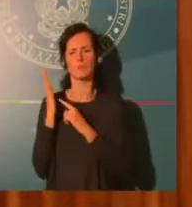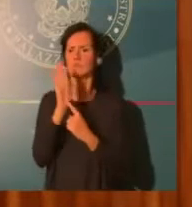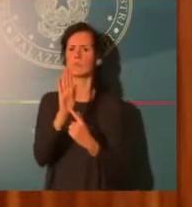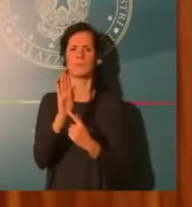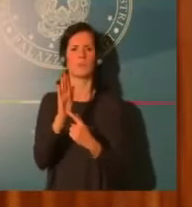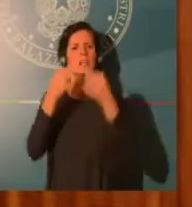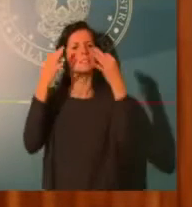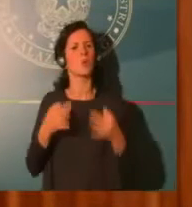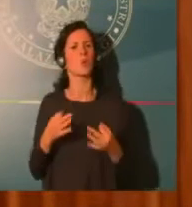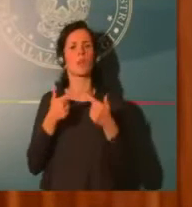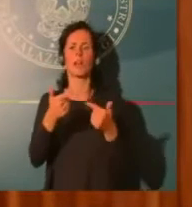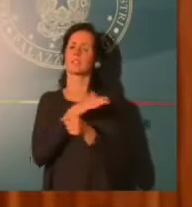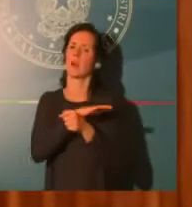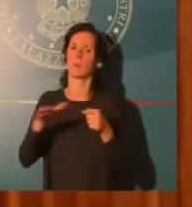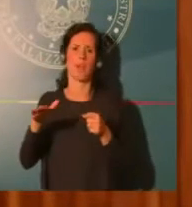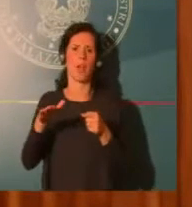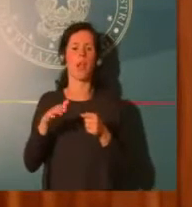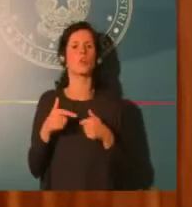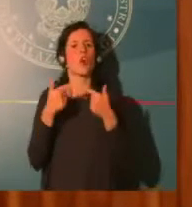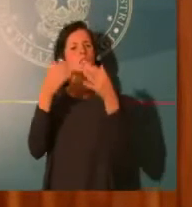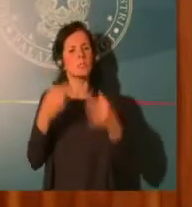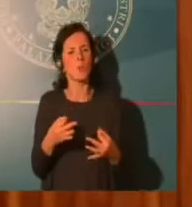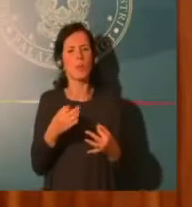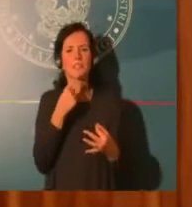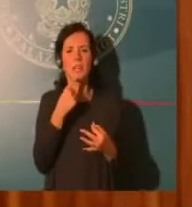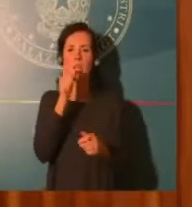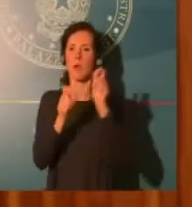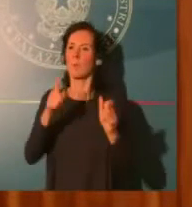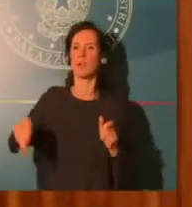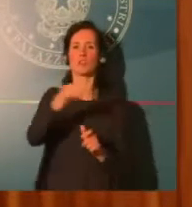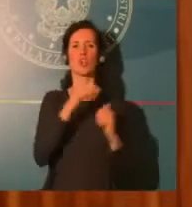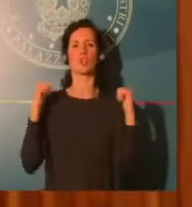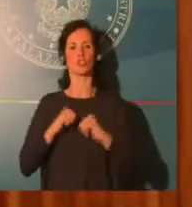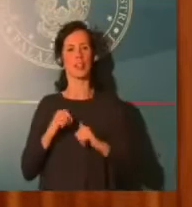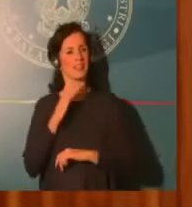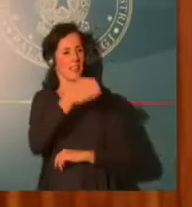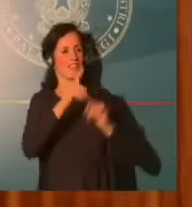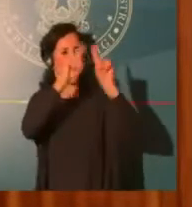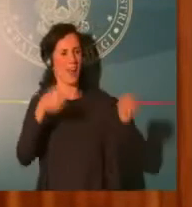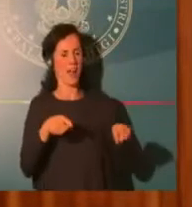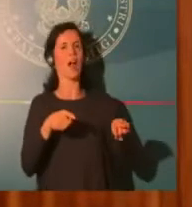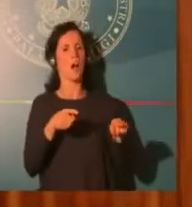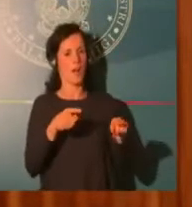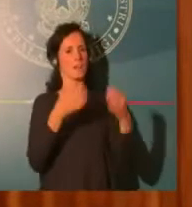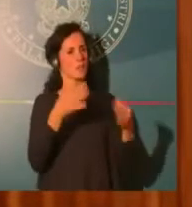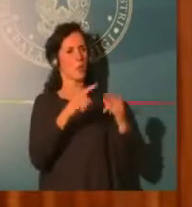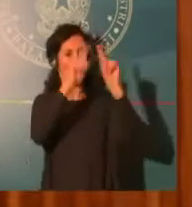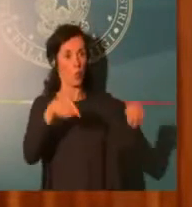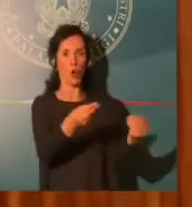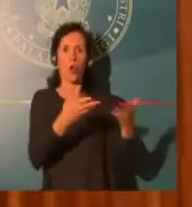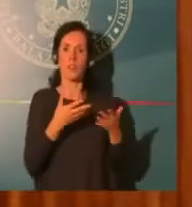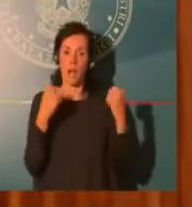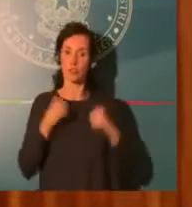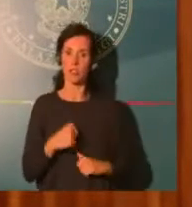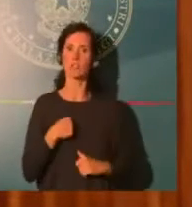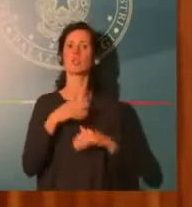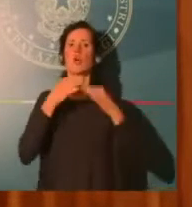Purtroppo dobbiamo introdurre delle piccole limitazioni per ottenere un risultato maggiore, che è quello di non riportare